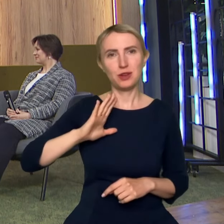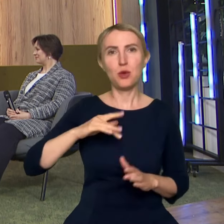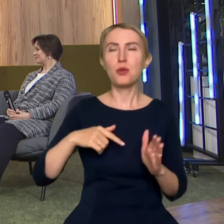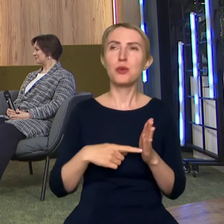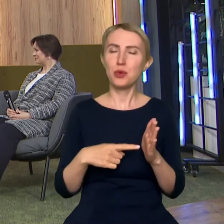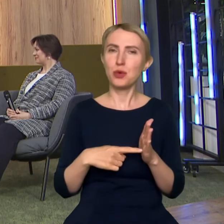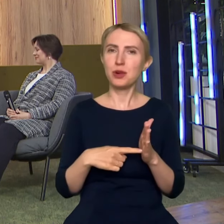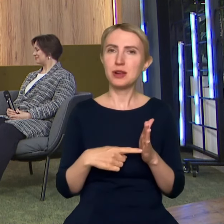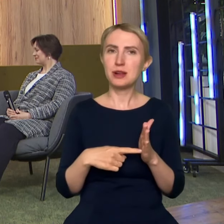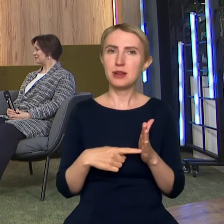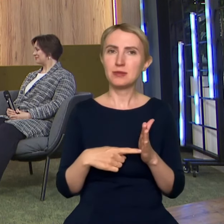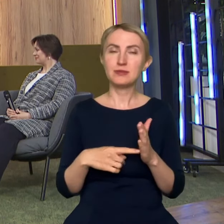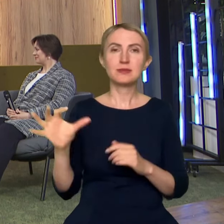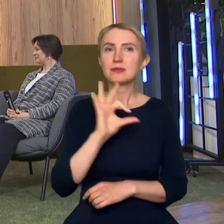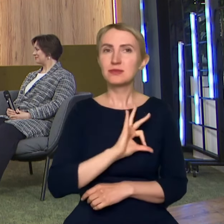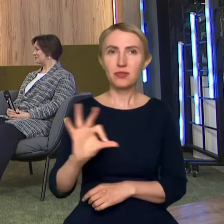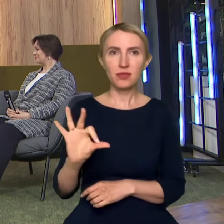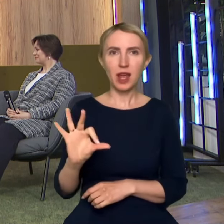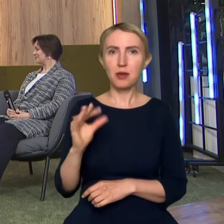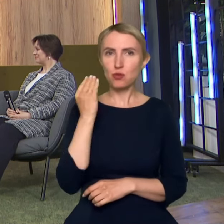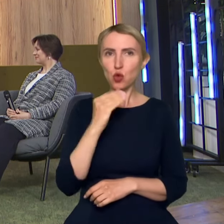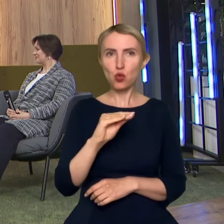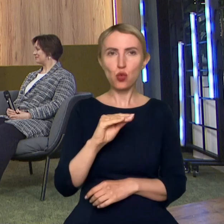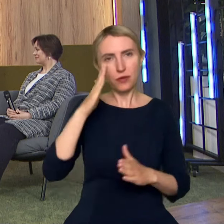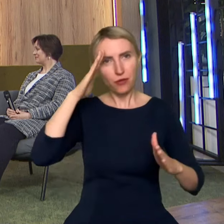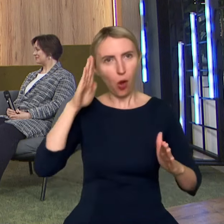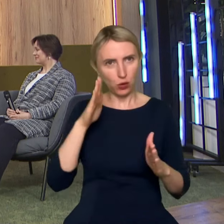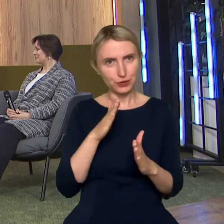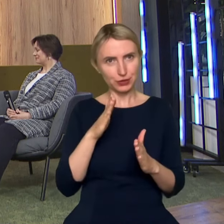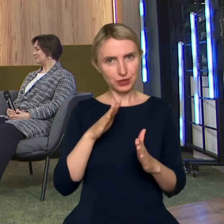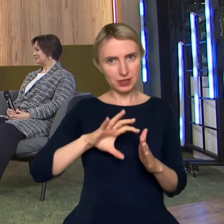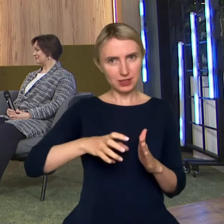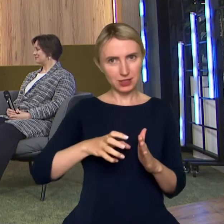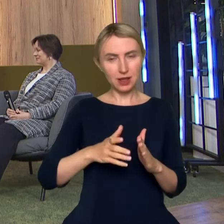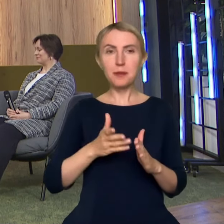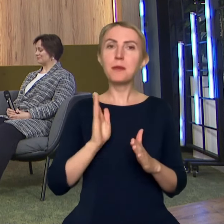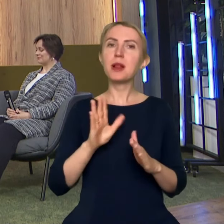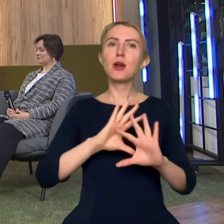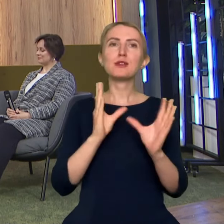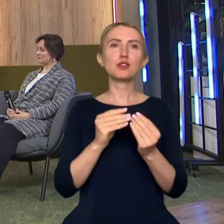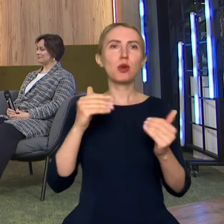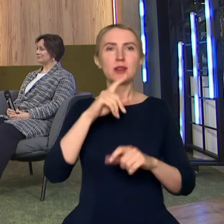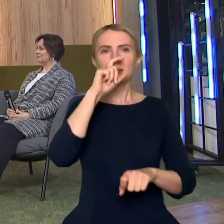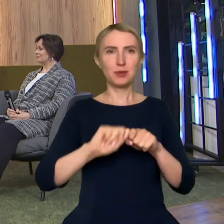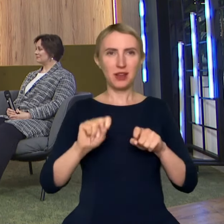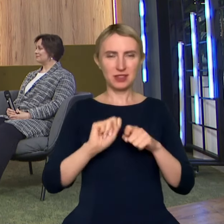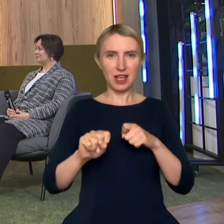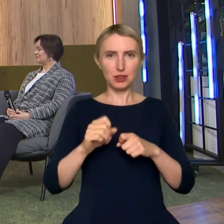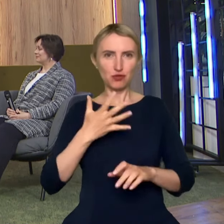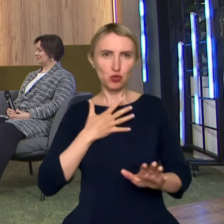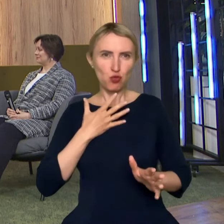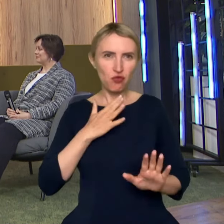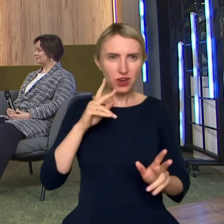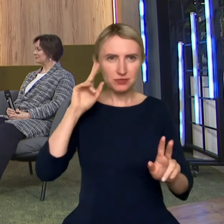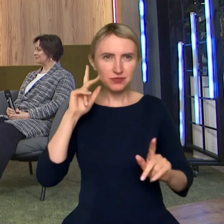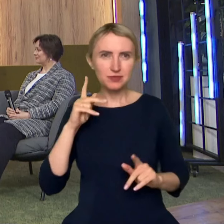tacy specjaliści w jakichś wąskich oczywiście dziedzinach będą to wszystko w stanie weryfikować, wyczuwać, intuicja